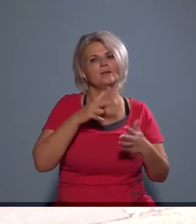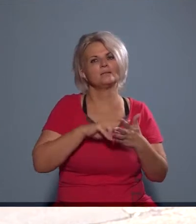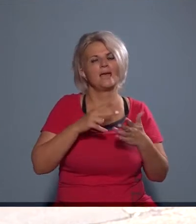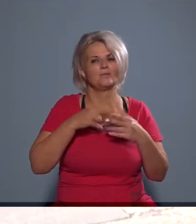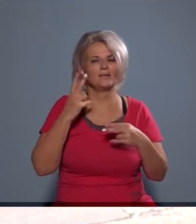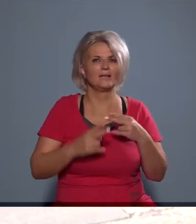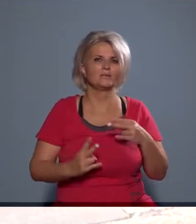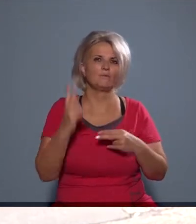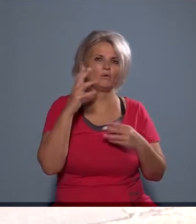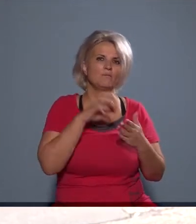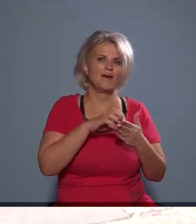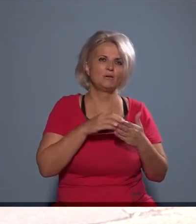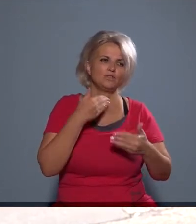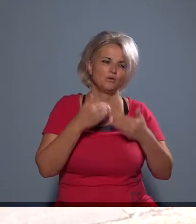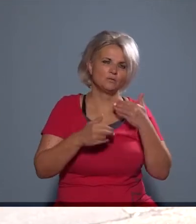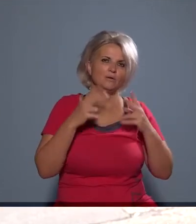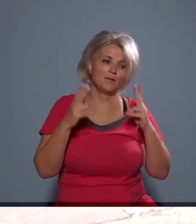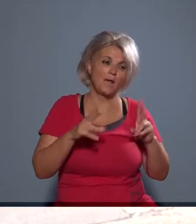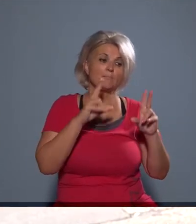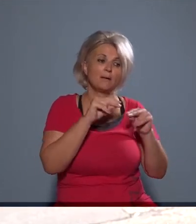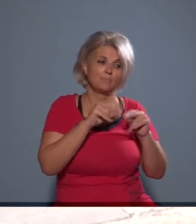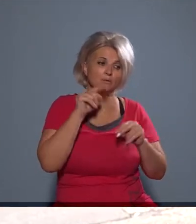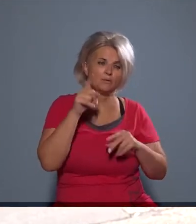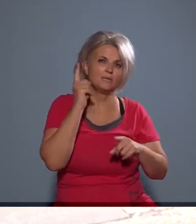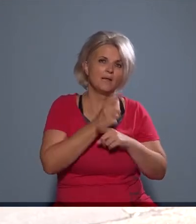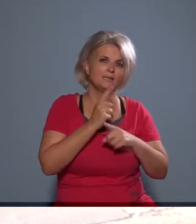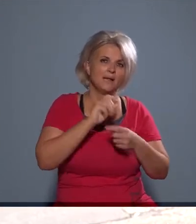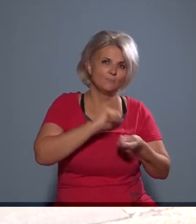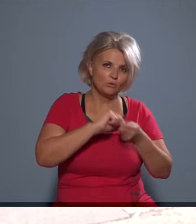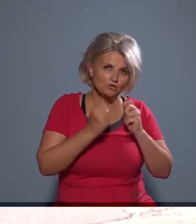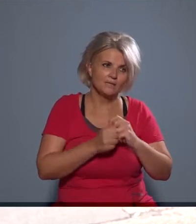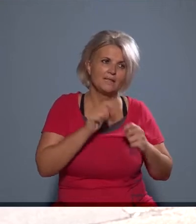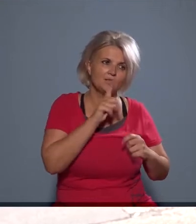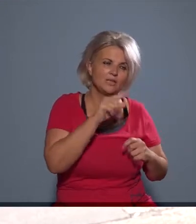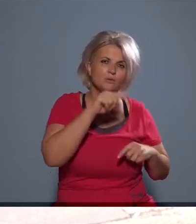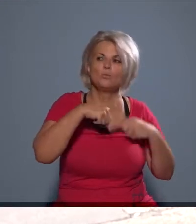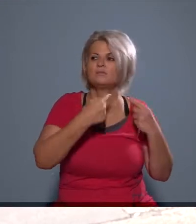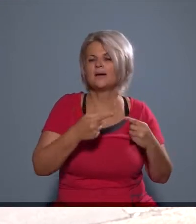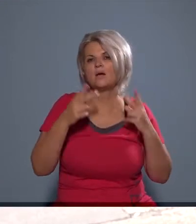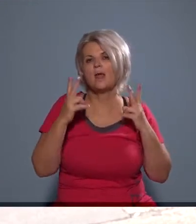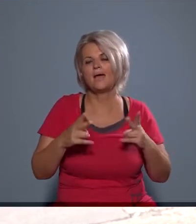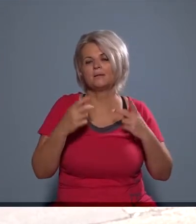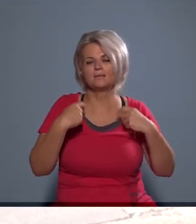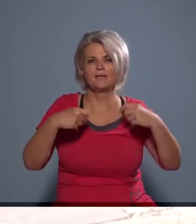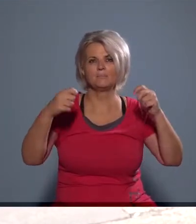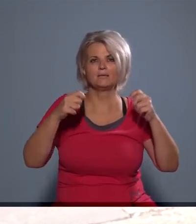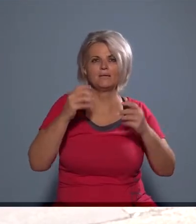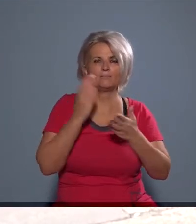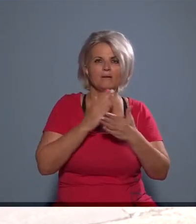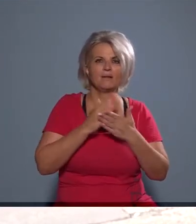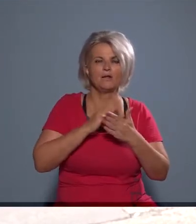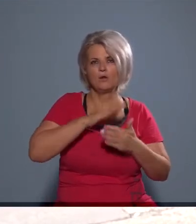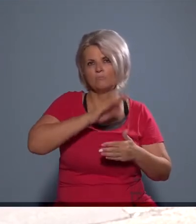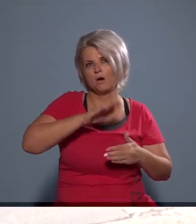a tervek, akkor ezt a főválasi közvírás elég kell terjeszteni, ott rendeletmódosításra kerül sor, utána lehet kiépíteni megfelelően